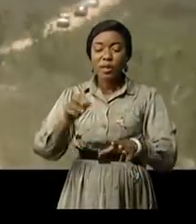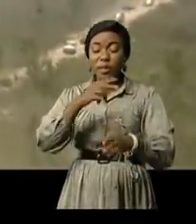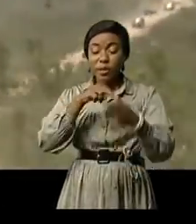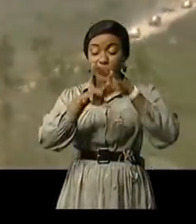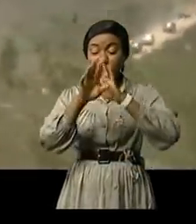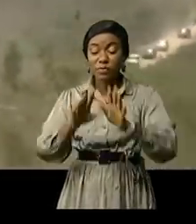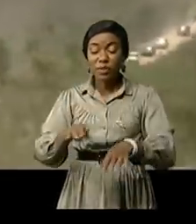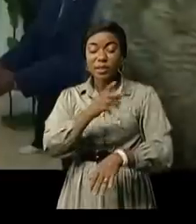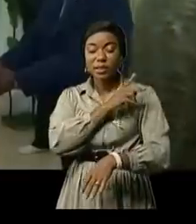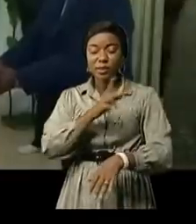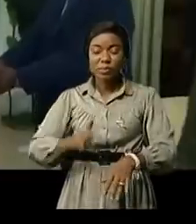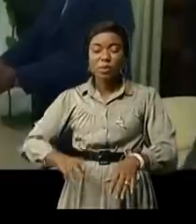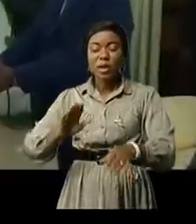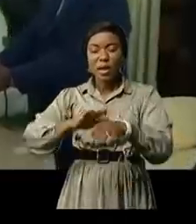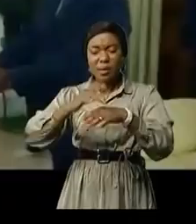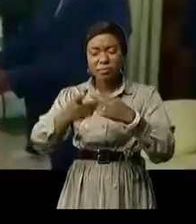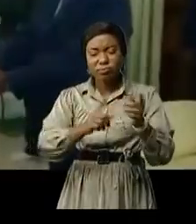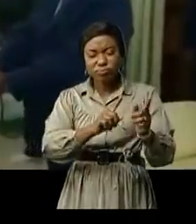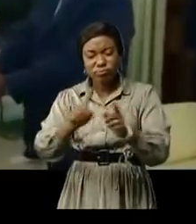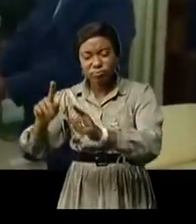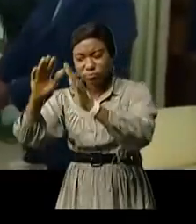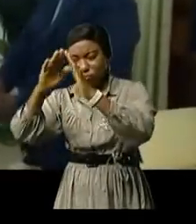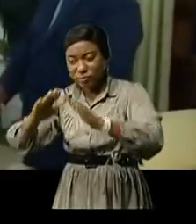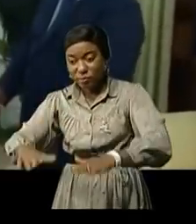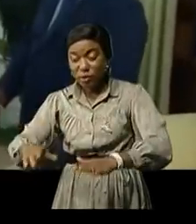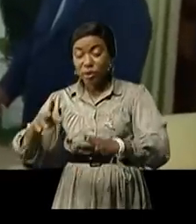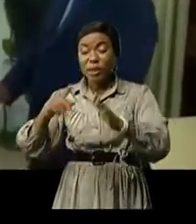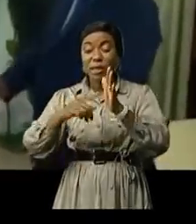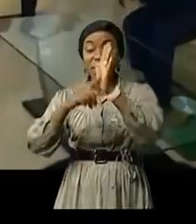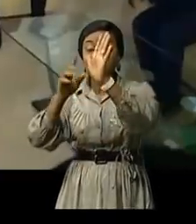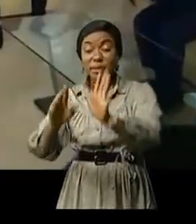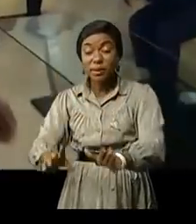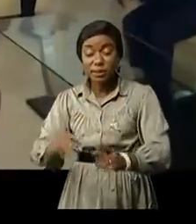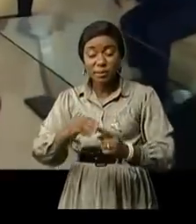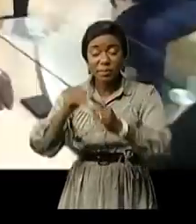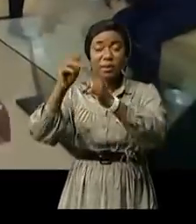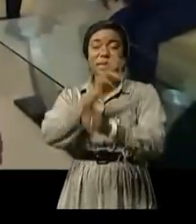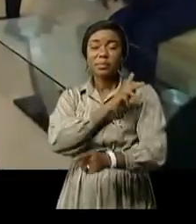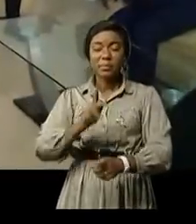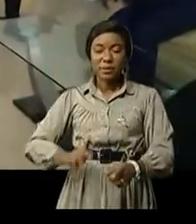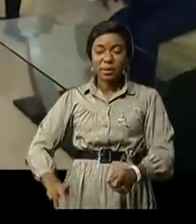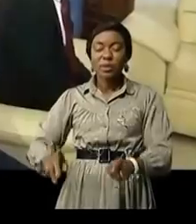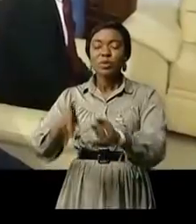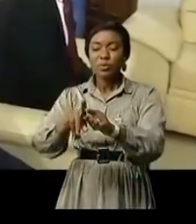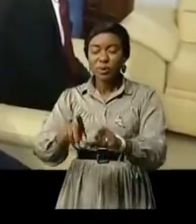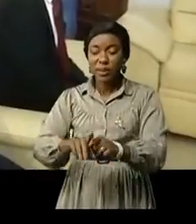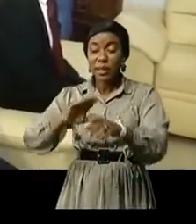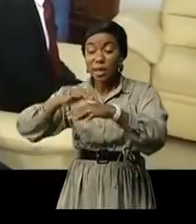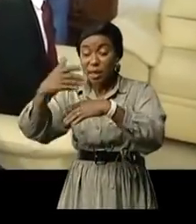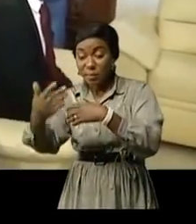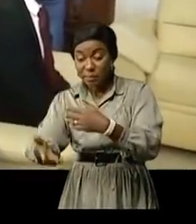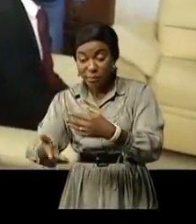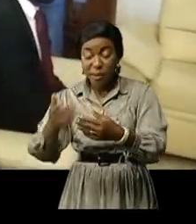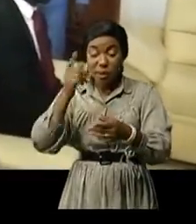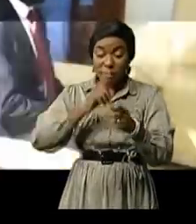se sont par la suite dirigés à la résidence du représentant légal de l'église Kimbanguiste où Jistel Mbamakoso a, autour de papa Simo